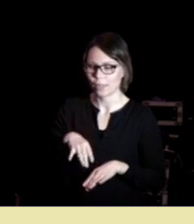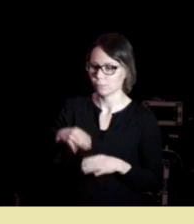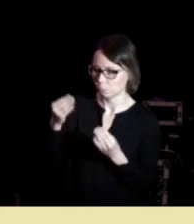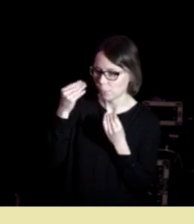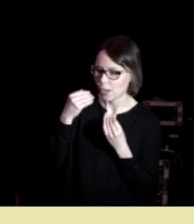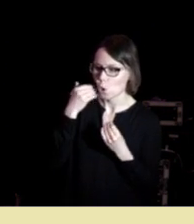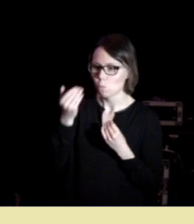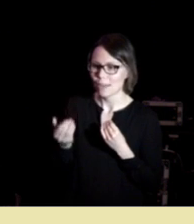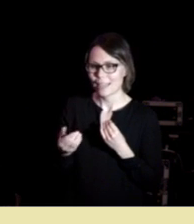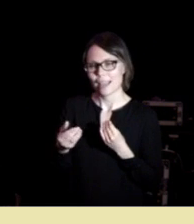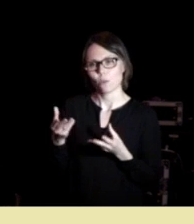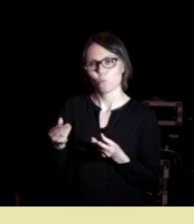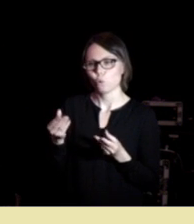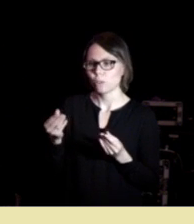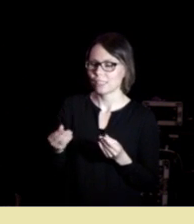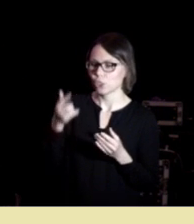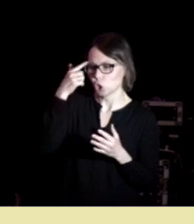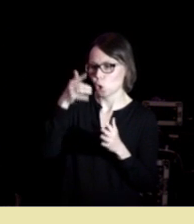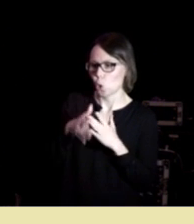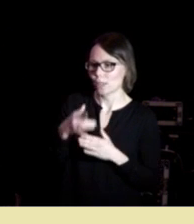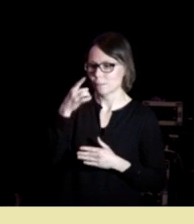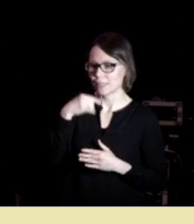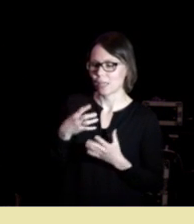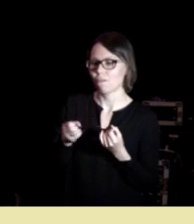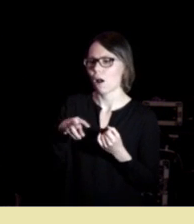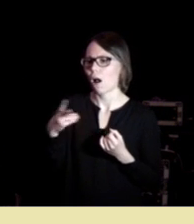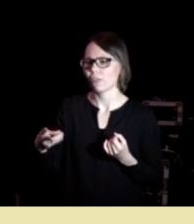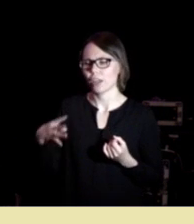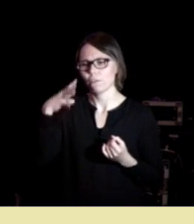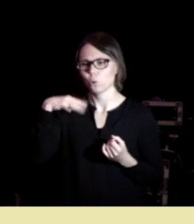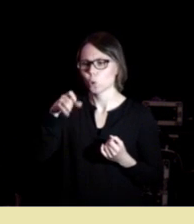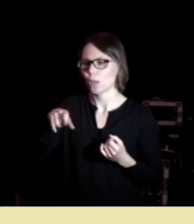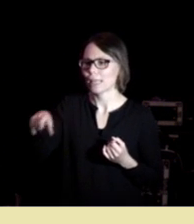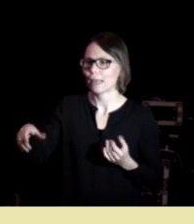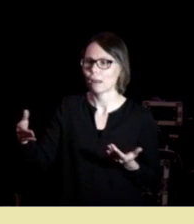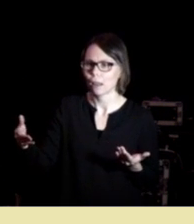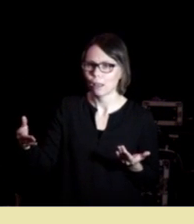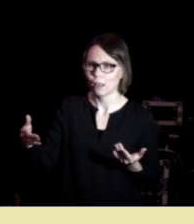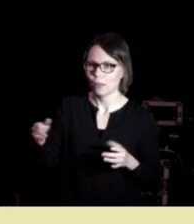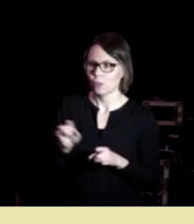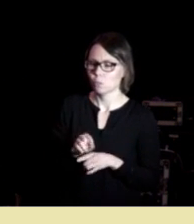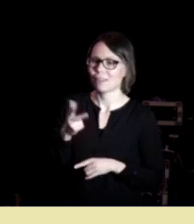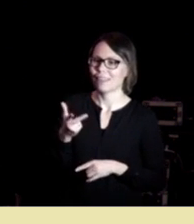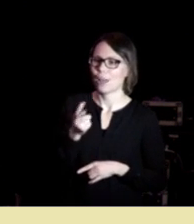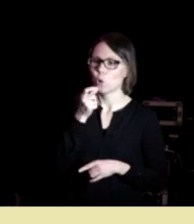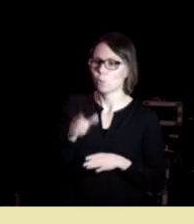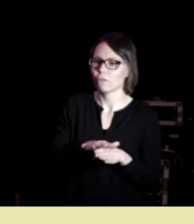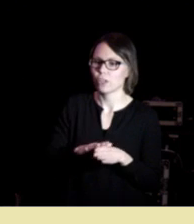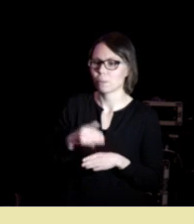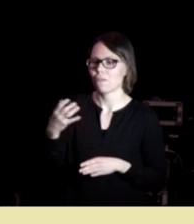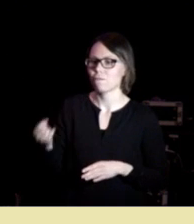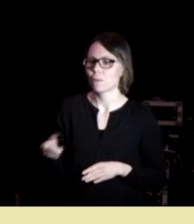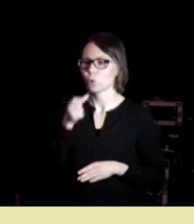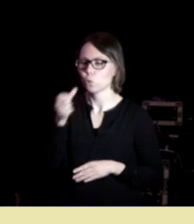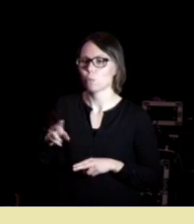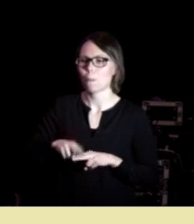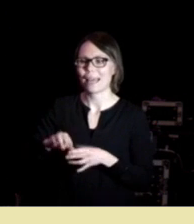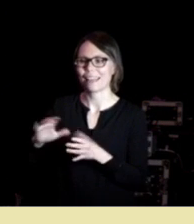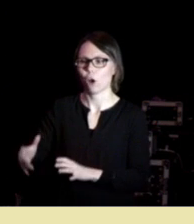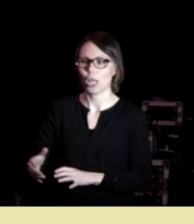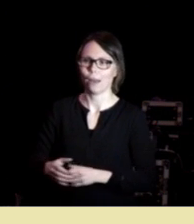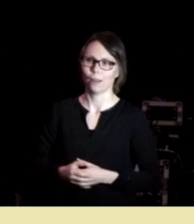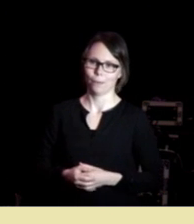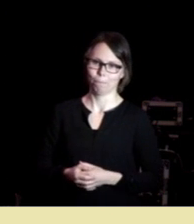lære å bli et modent psykologisk menneske av andre 14-åringer som har tre ord for følelser men 50 ord på merkevarer